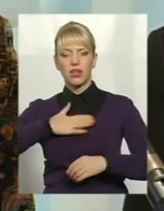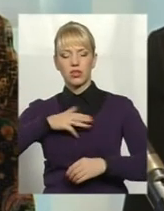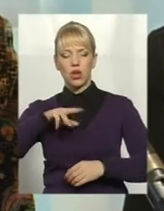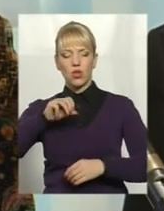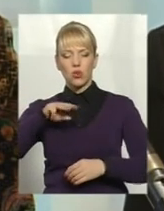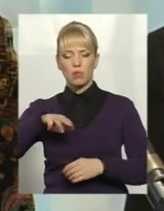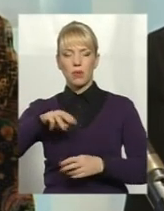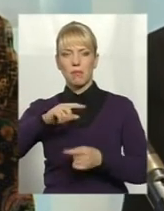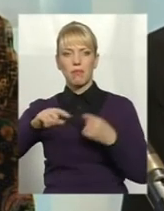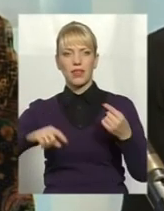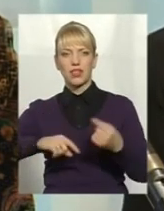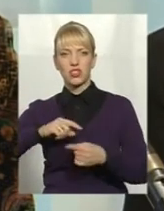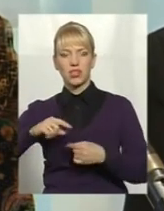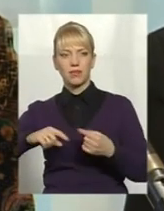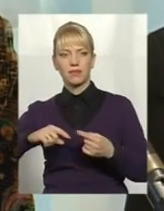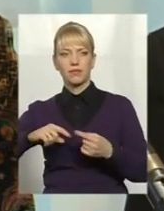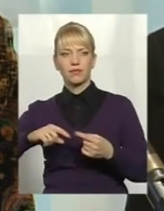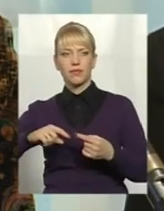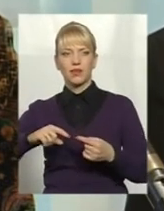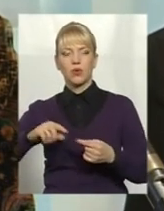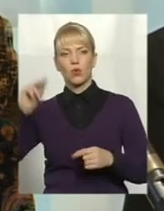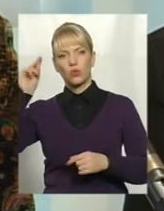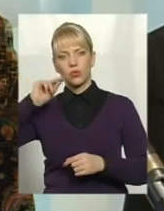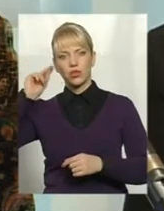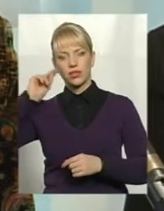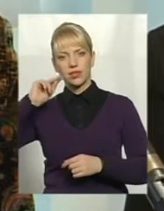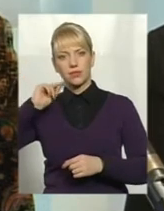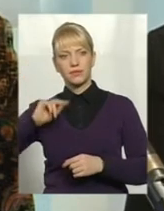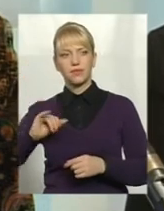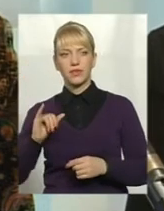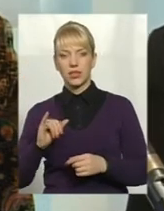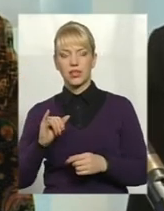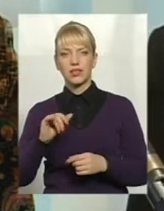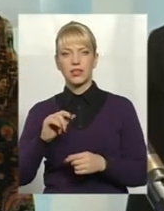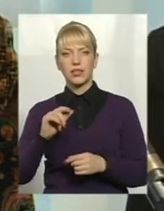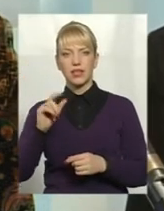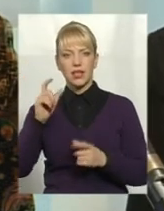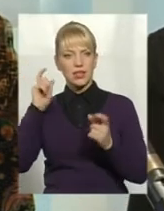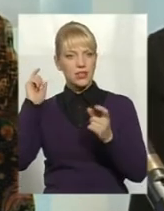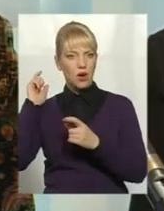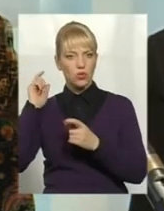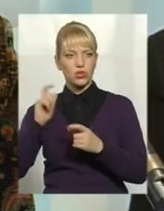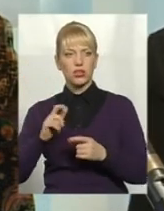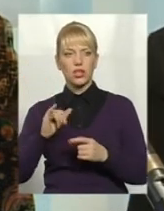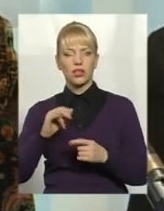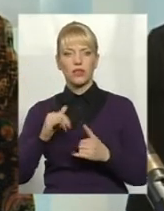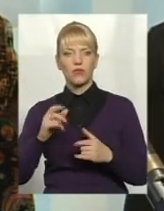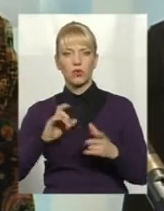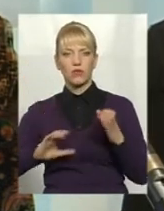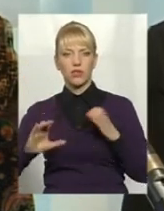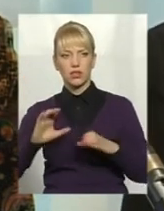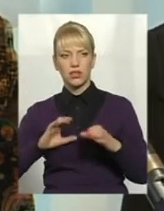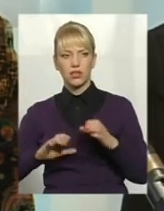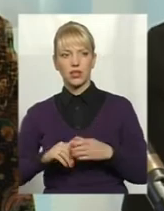учатся і заочно, і вечерно на университетах.